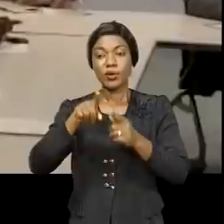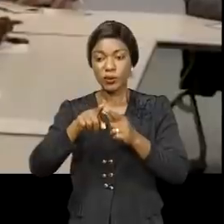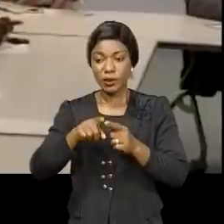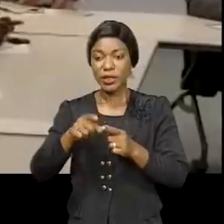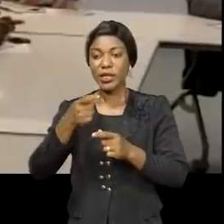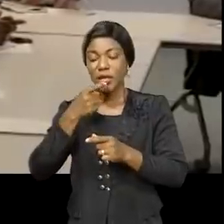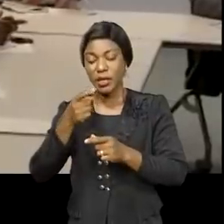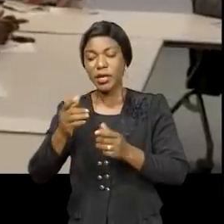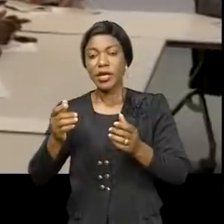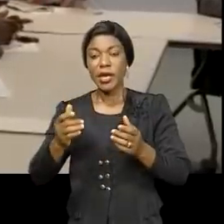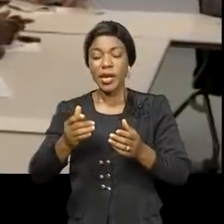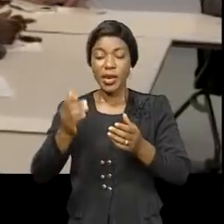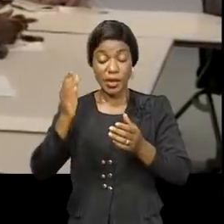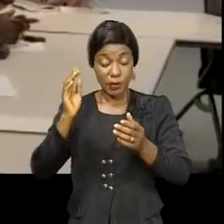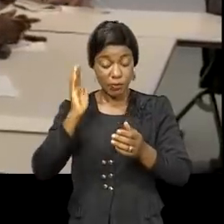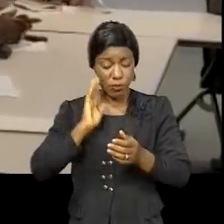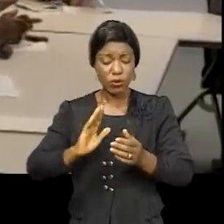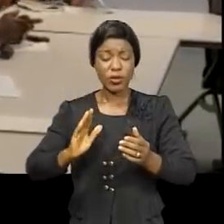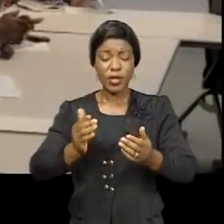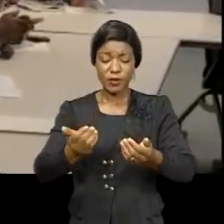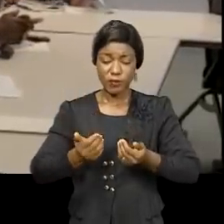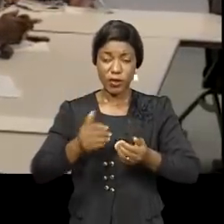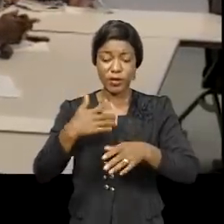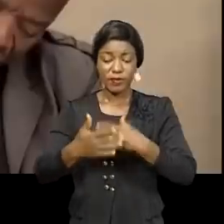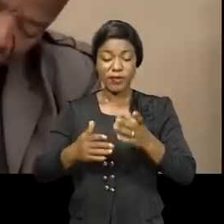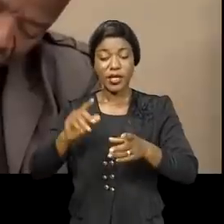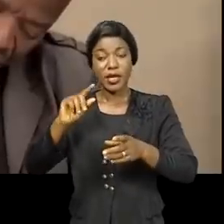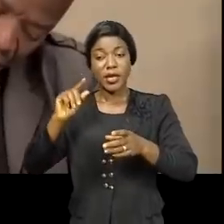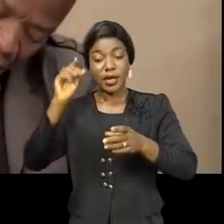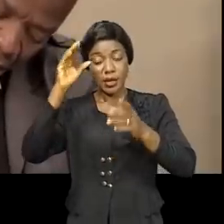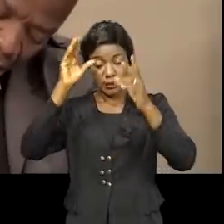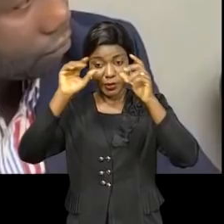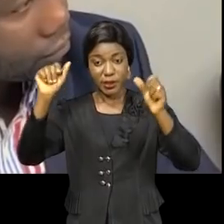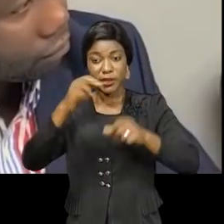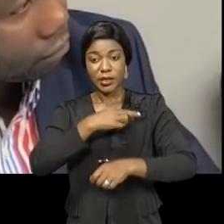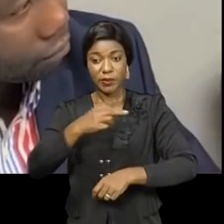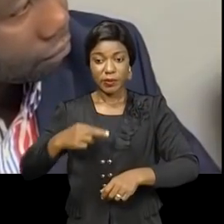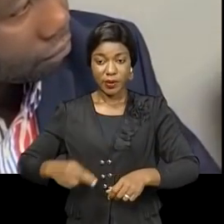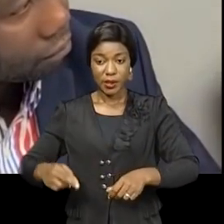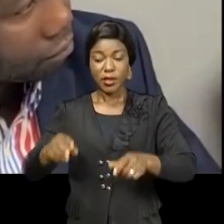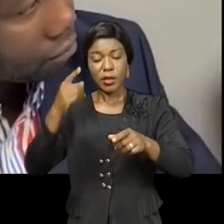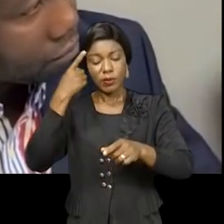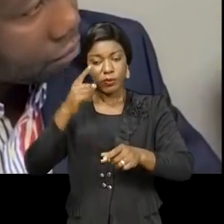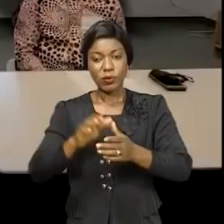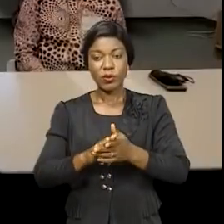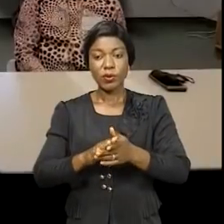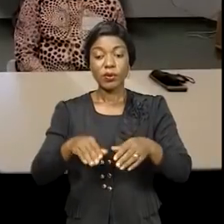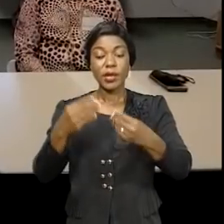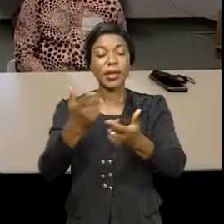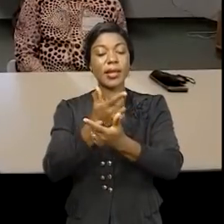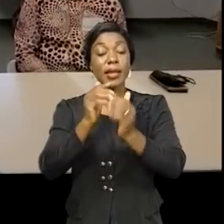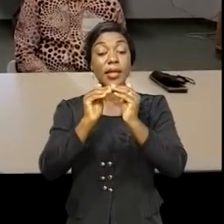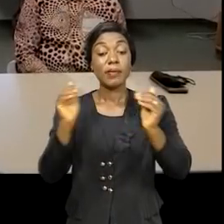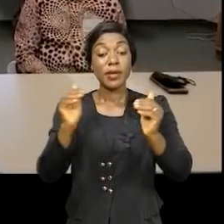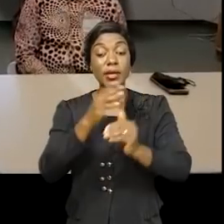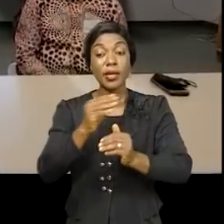efforts fournis par le président de la République, Félix-Antoine Tiseké de Tchilombo, ainsi que le gouvernement de la République, pour la pacification du pays et